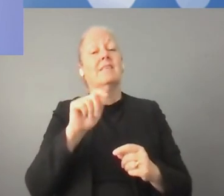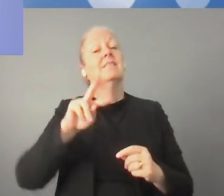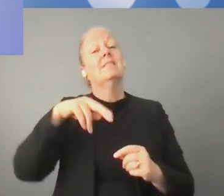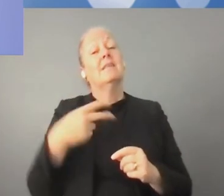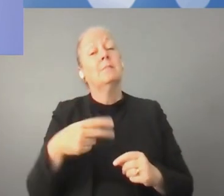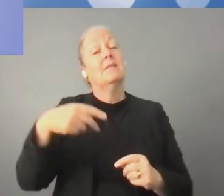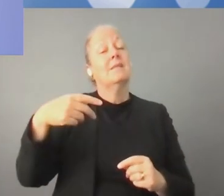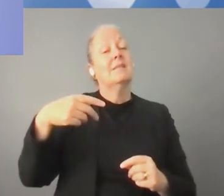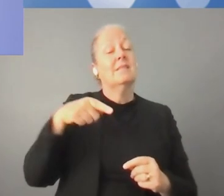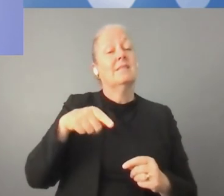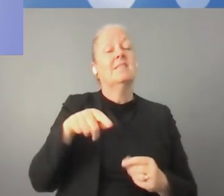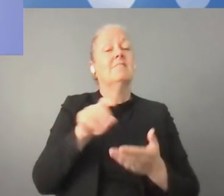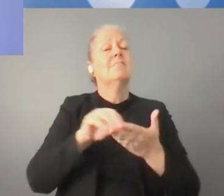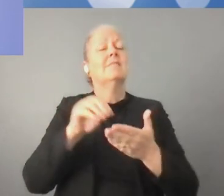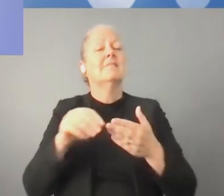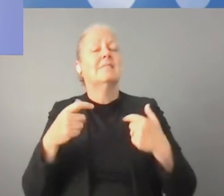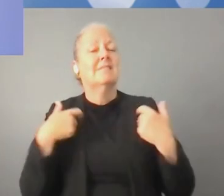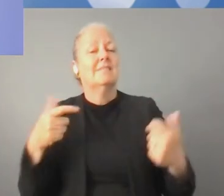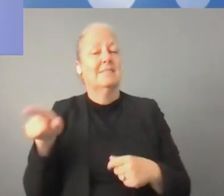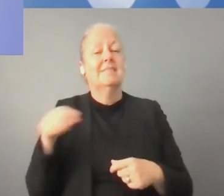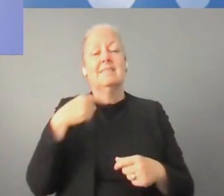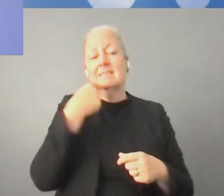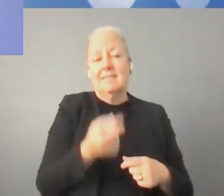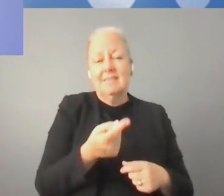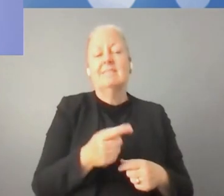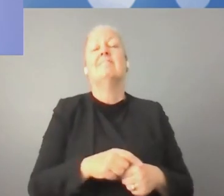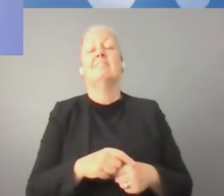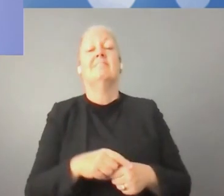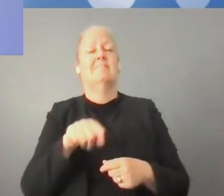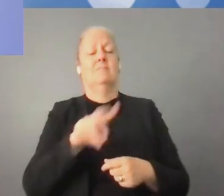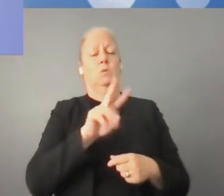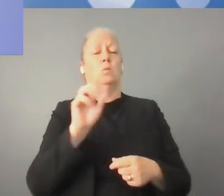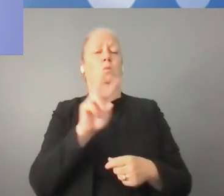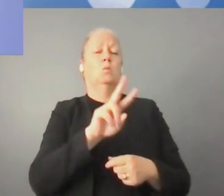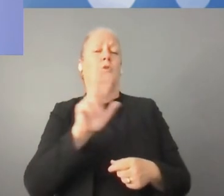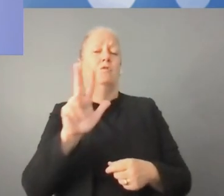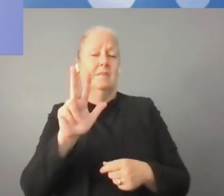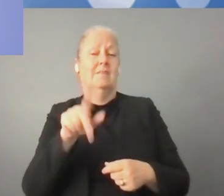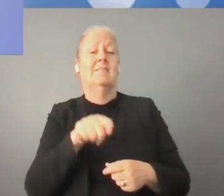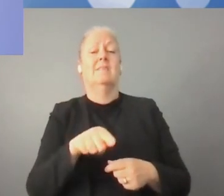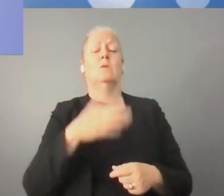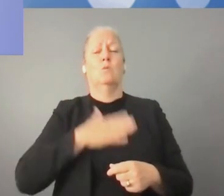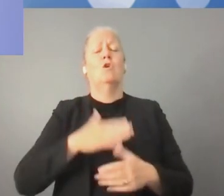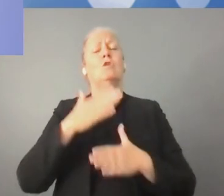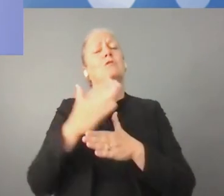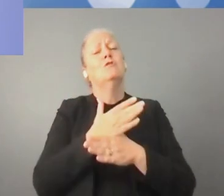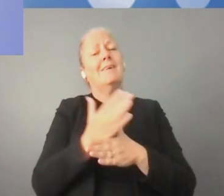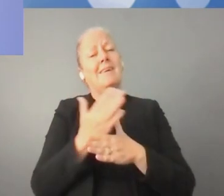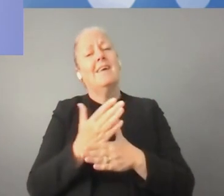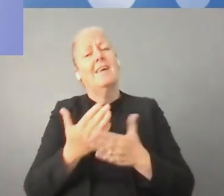أستطيع أن أقول أن التفاهم الدولي بهذا المجال الذي اقترحه الأمين العام.